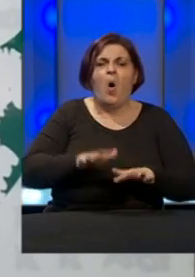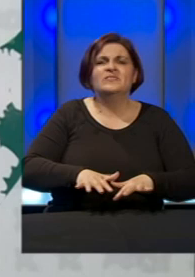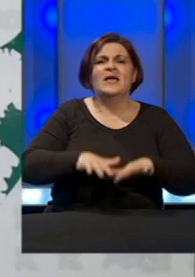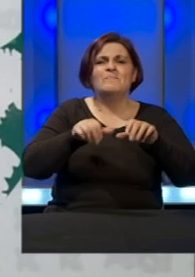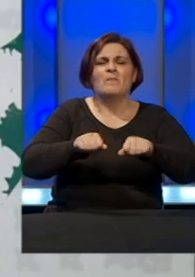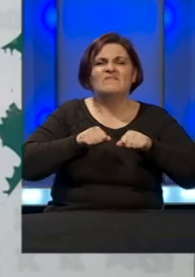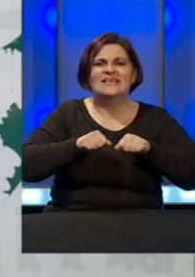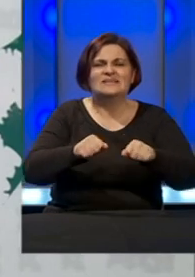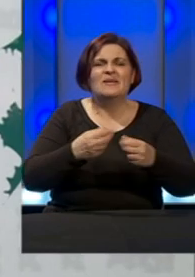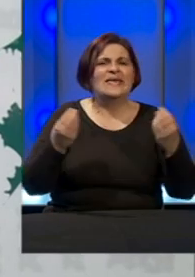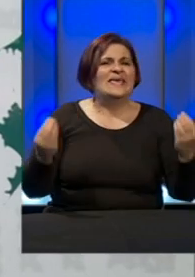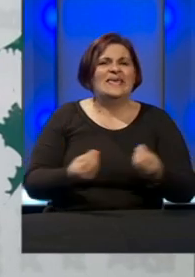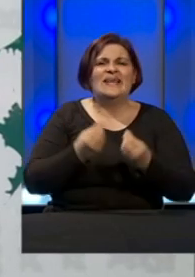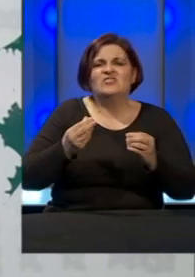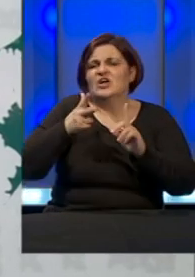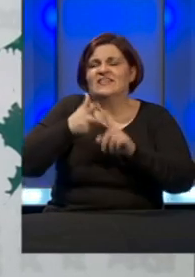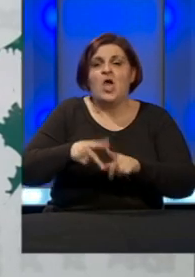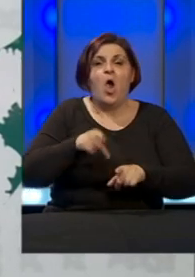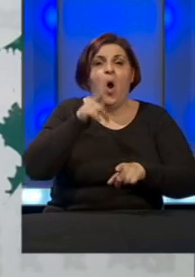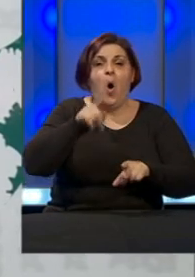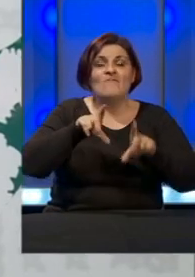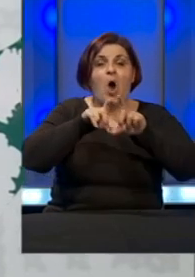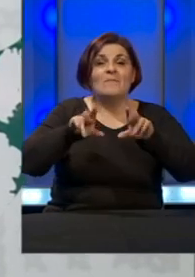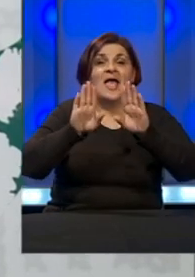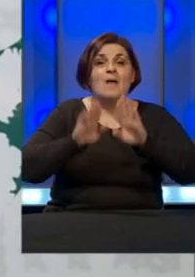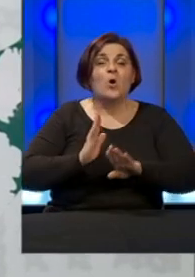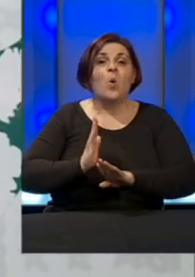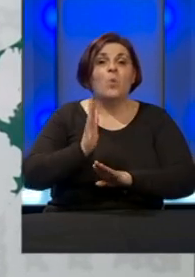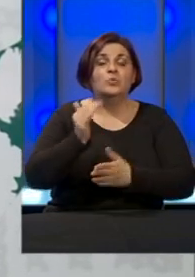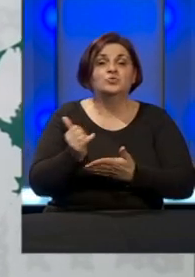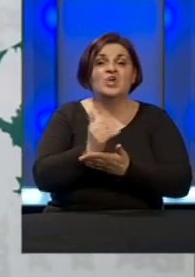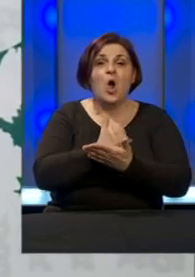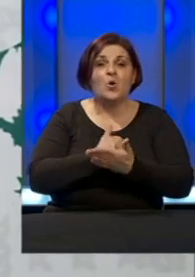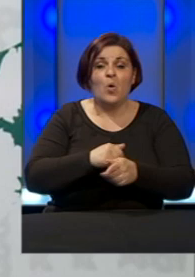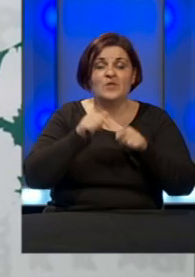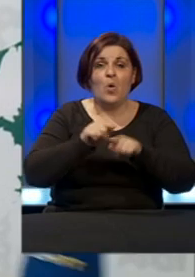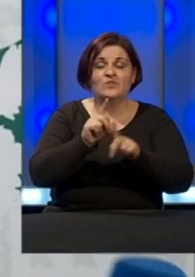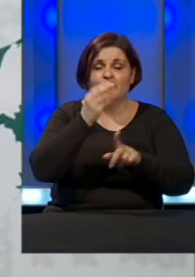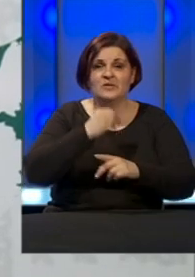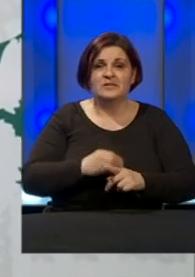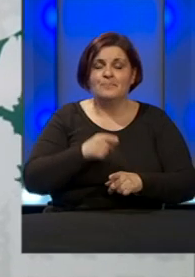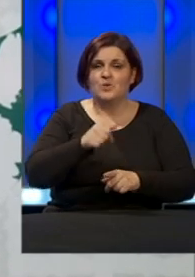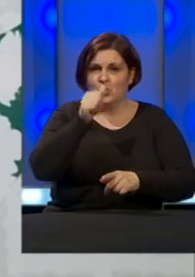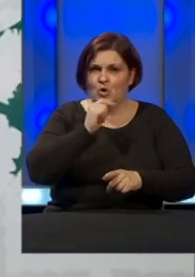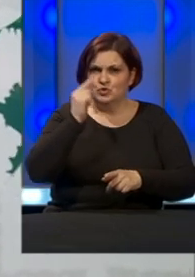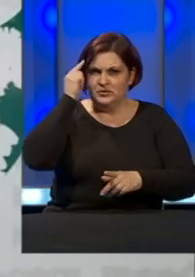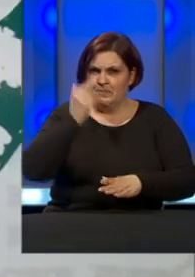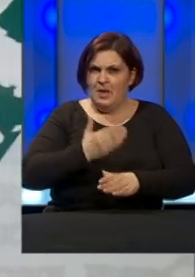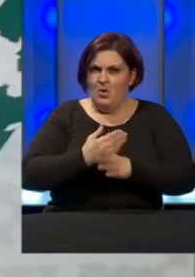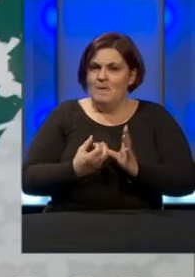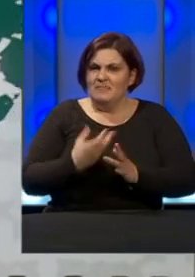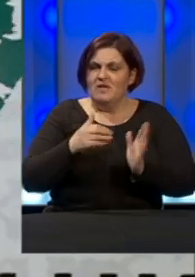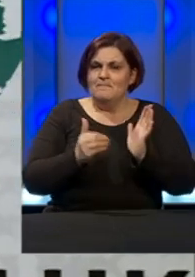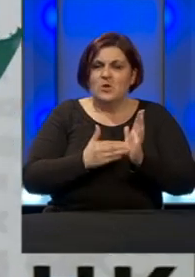zemljotresa ili nečega trećeg ovaj objekat se može u budućnosti koristiti u Republike Srpskoj. Ono što znamo da je pomoć privredi